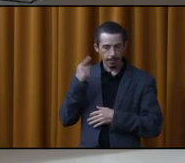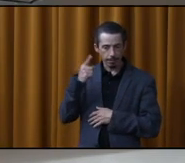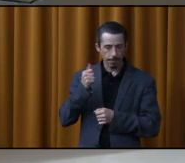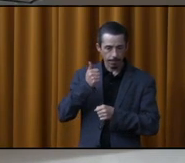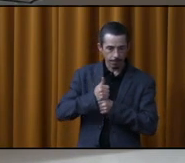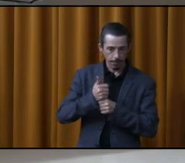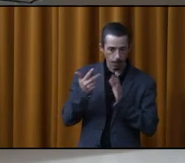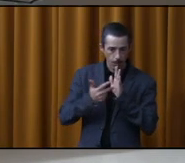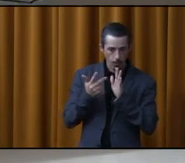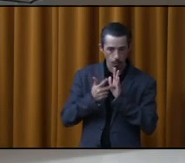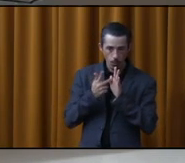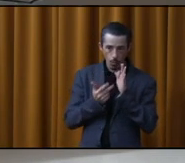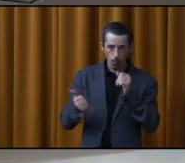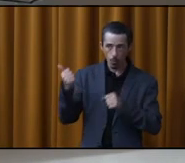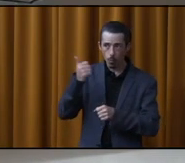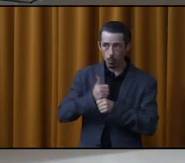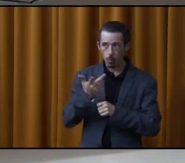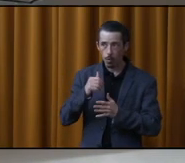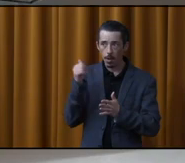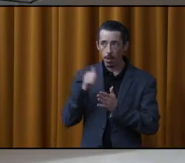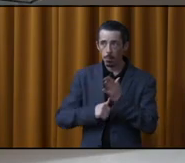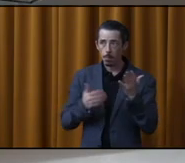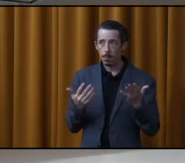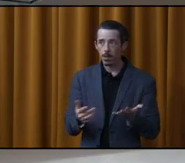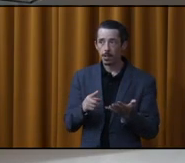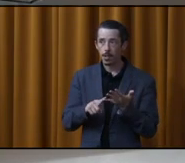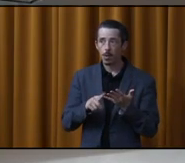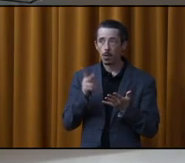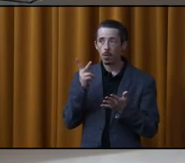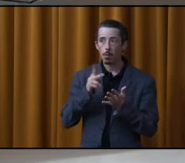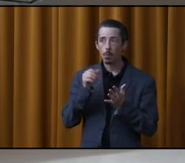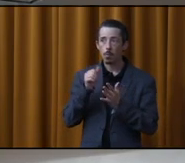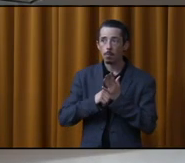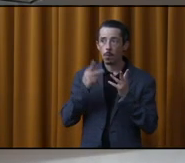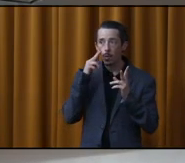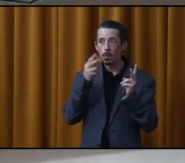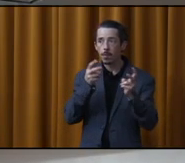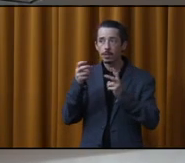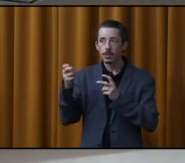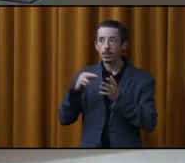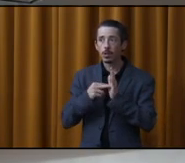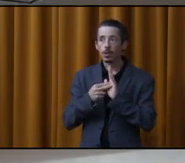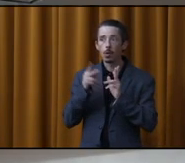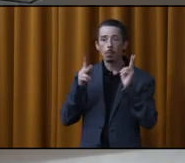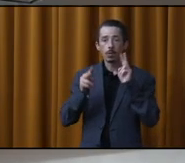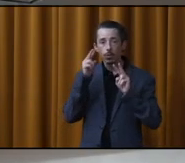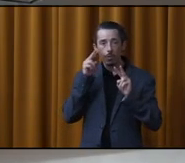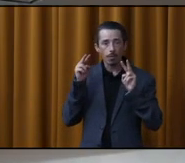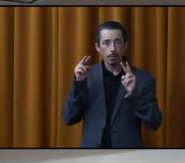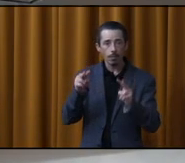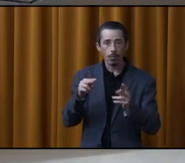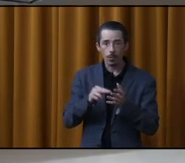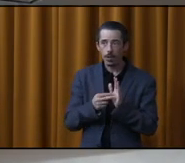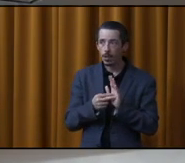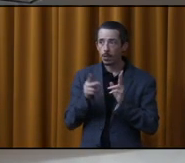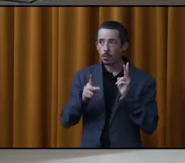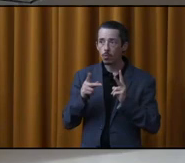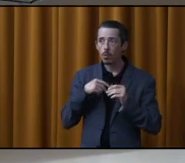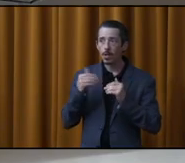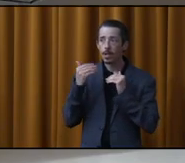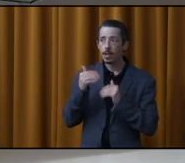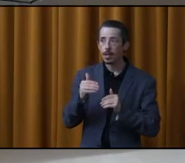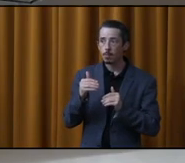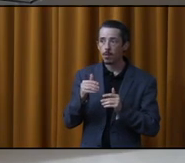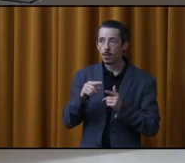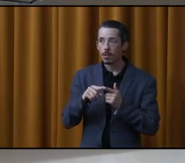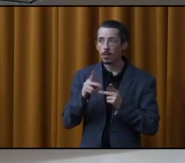pense qu'il manque de la perception de la personne. Il y des limites. Il y